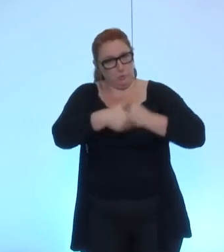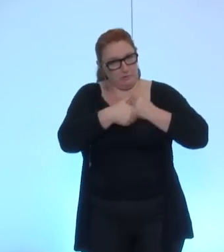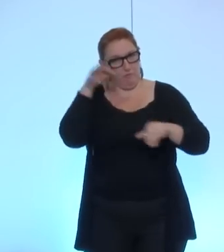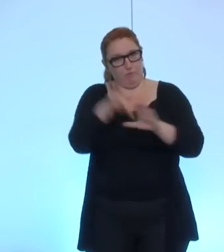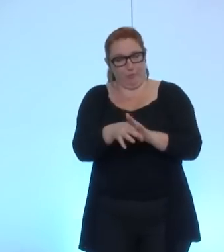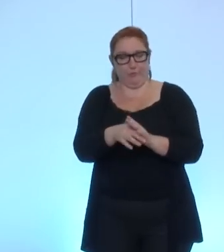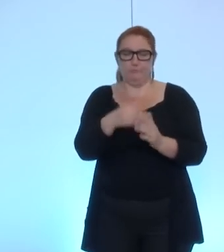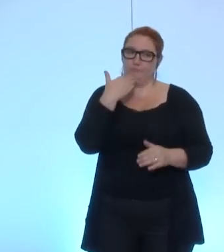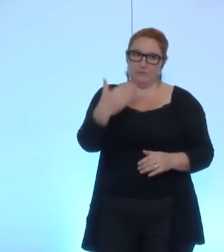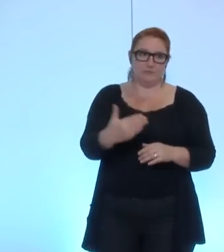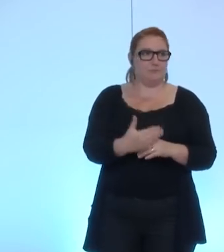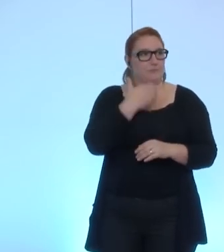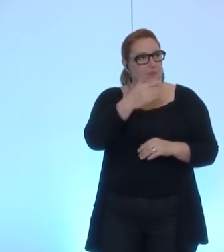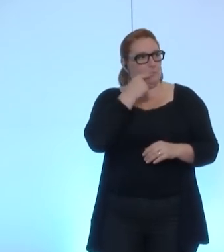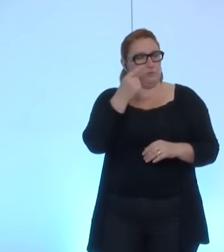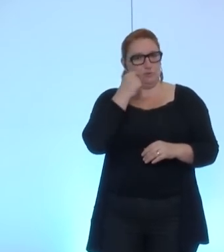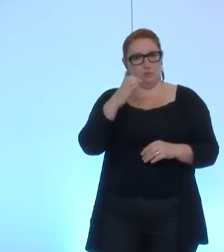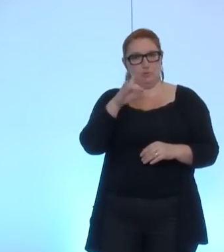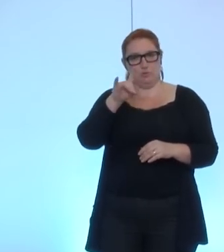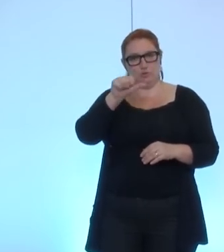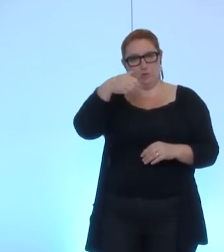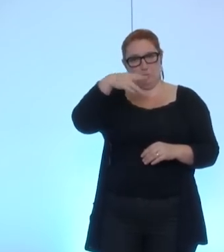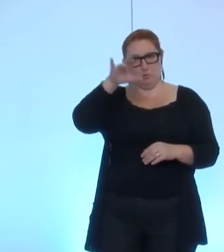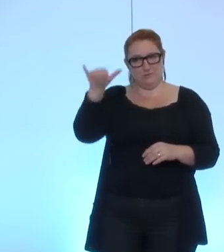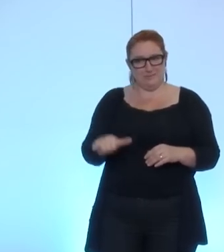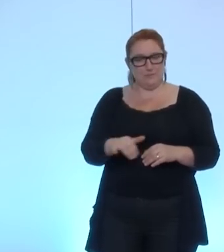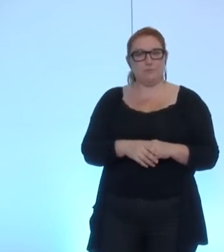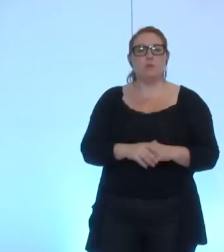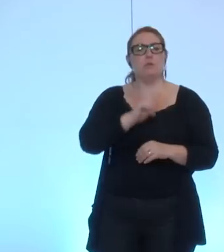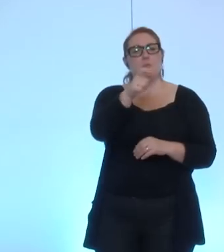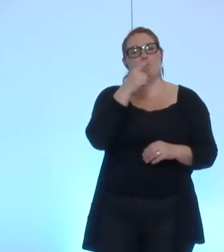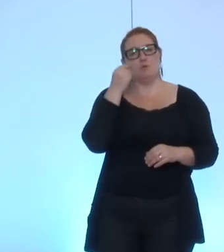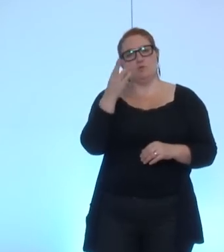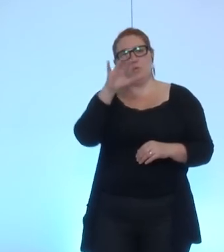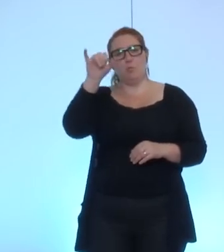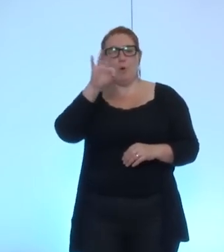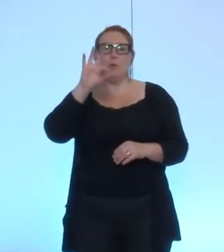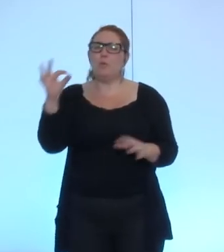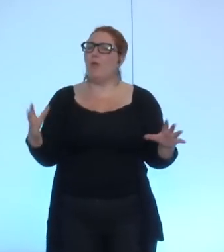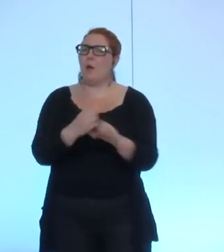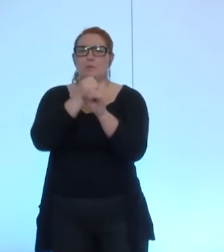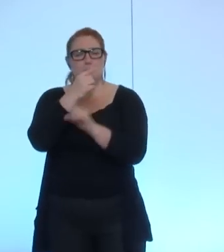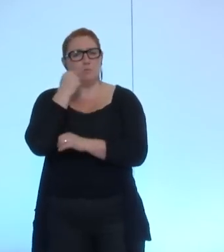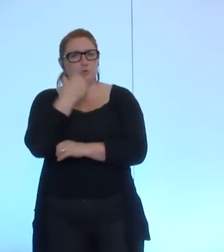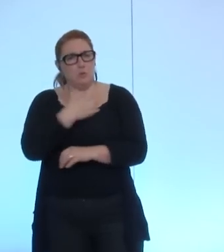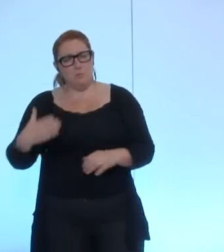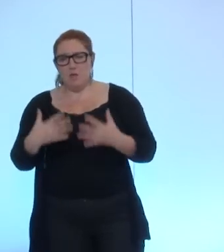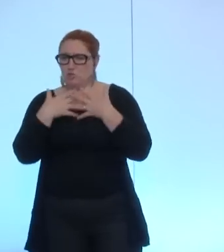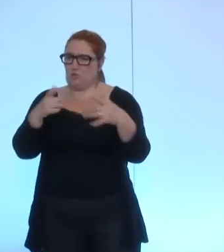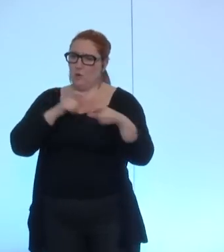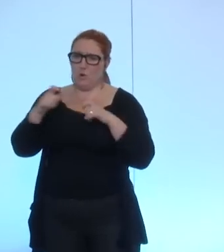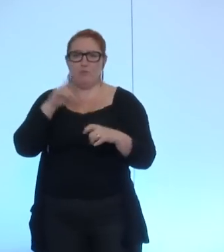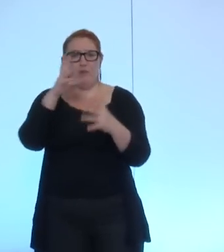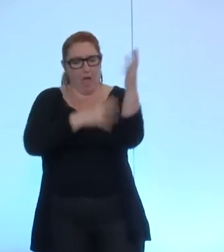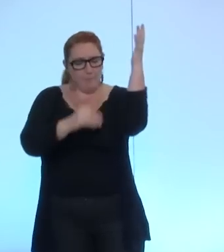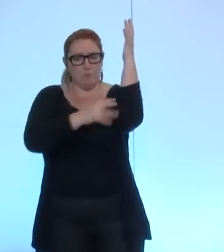merci monsieur Chamussy monsieur Breuil oui très rapidement monsieur le maire mes chers collègues on peut comprendre effectivement tous ces